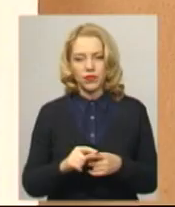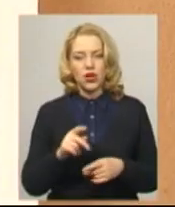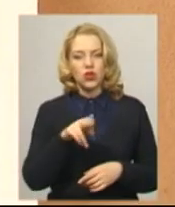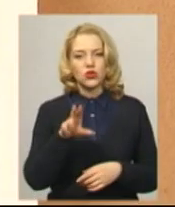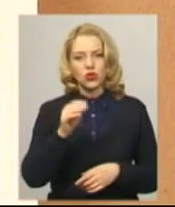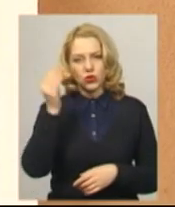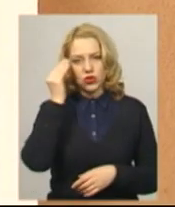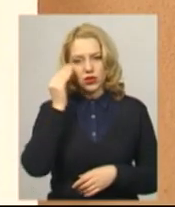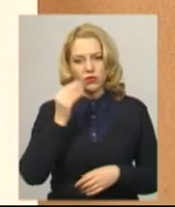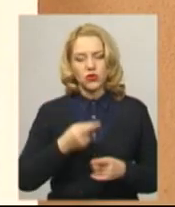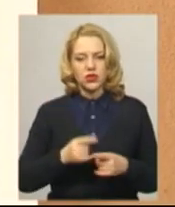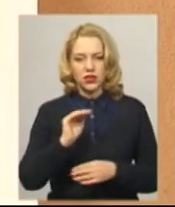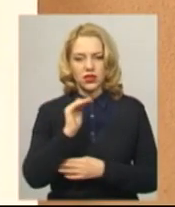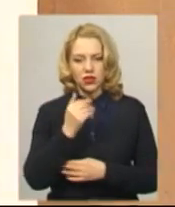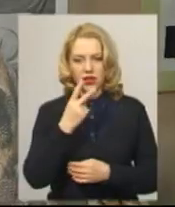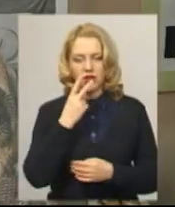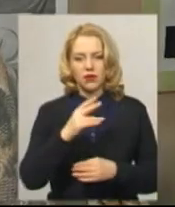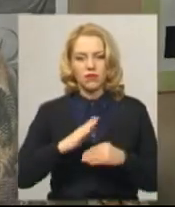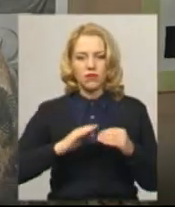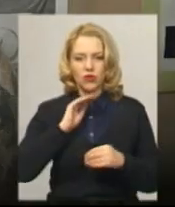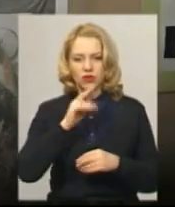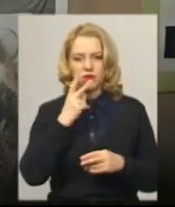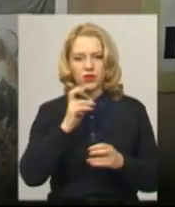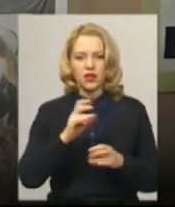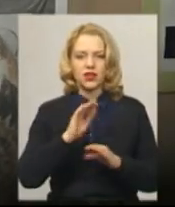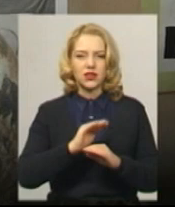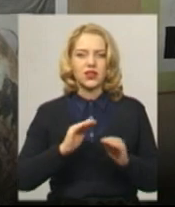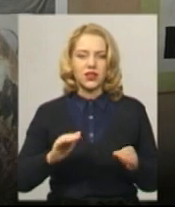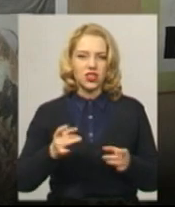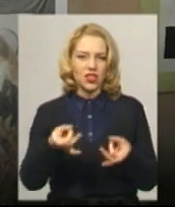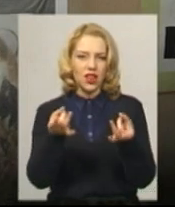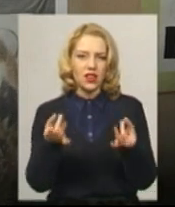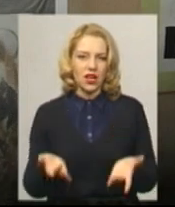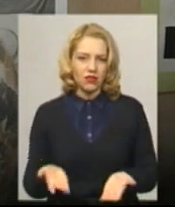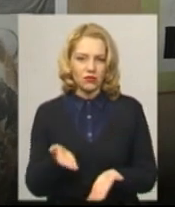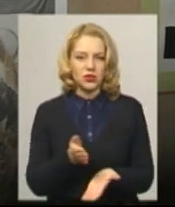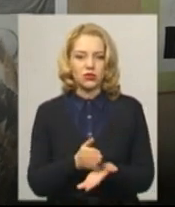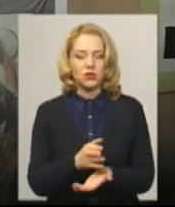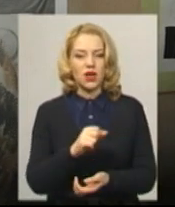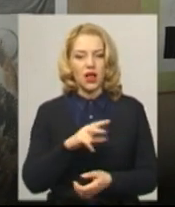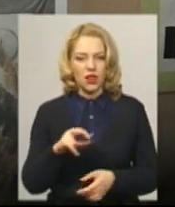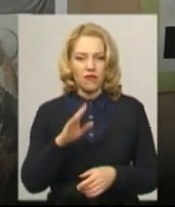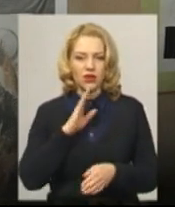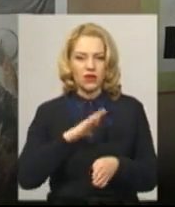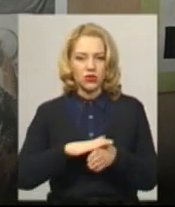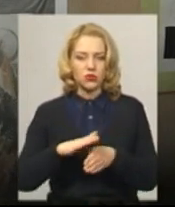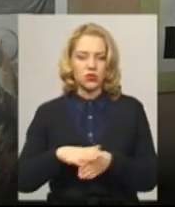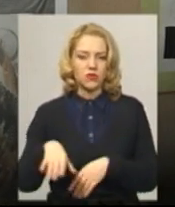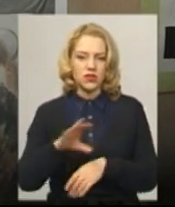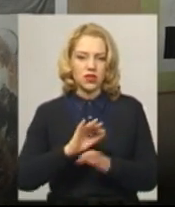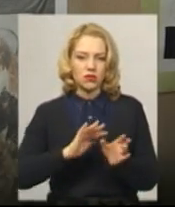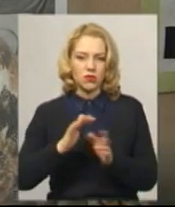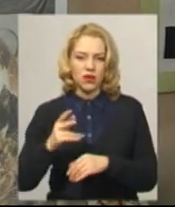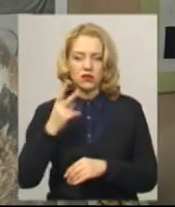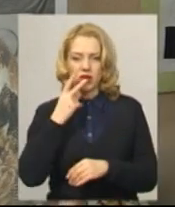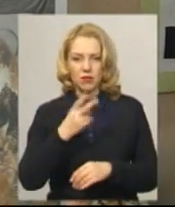Елеонори, професорка каже, більше, мабуть, дитячий такий от наїв присутній, але в принципі вона дотримується всіх моментів,